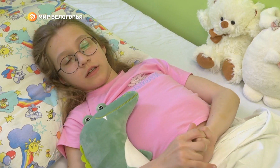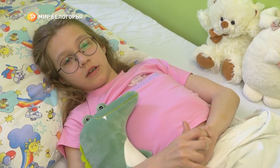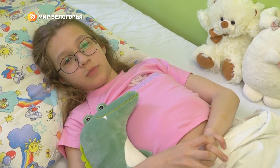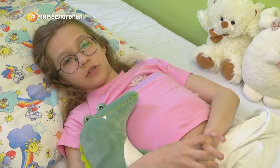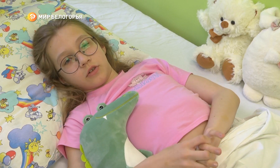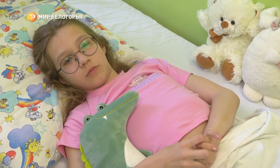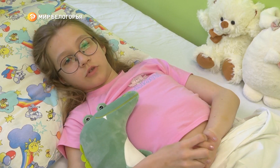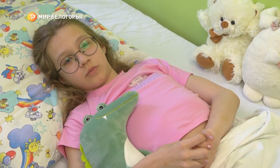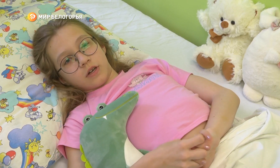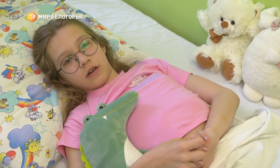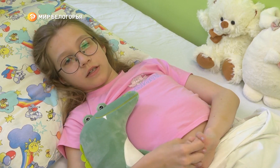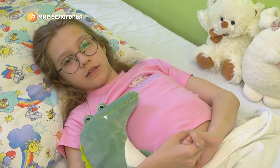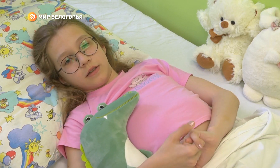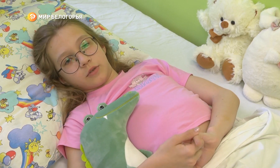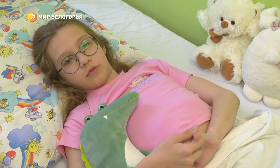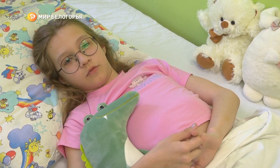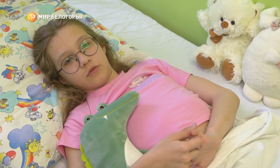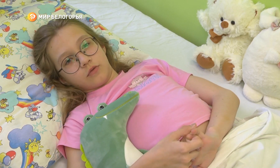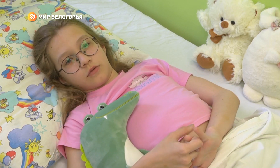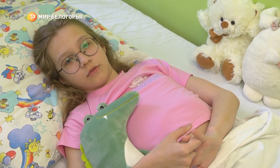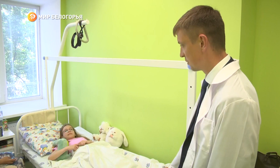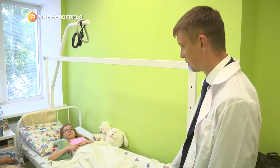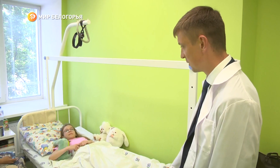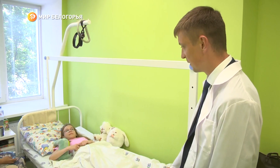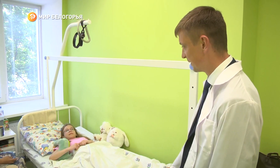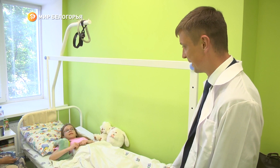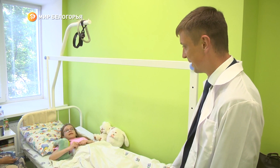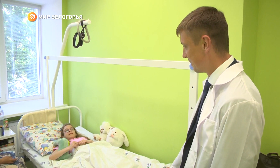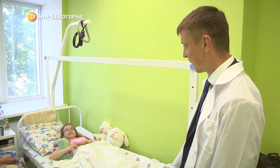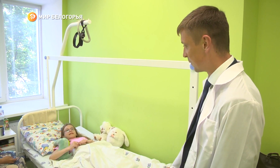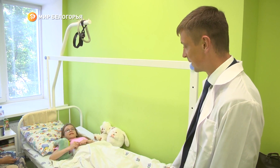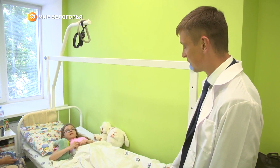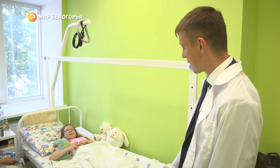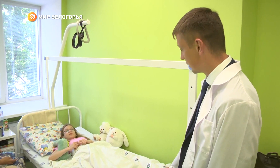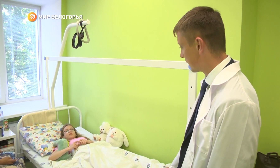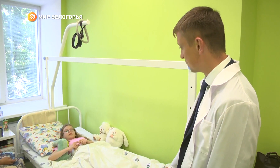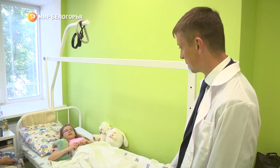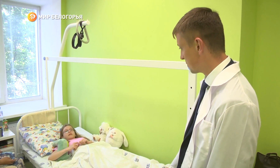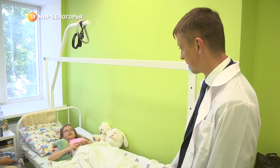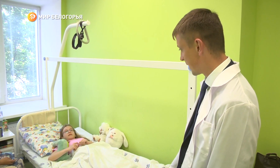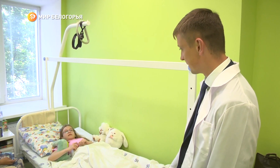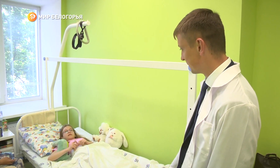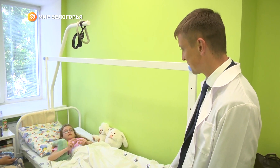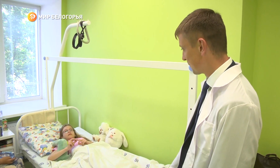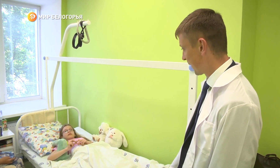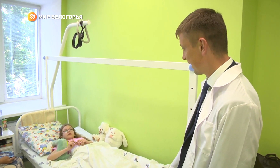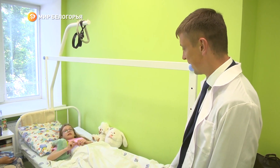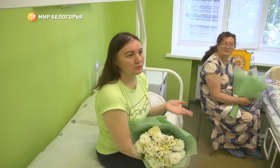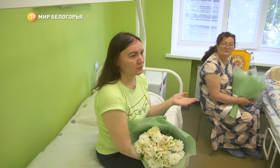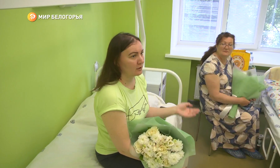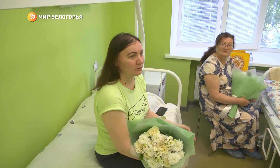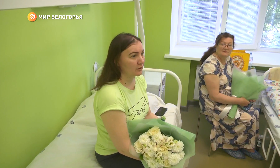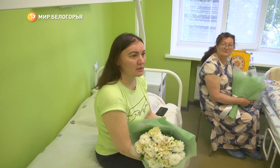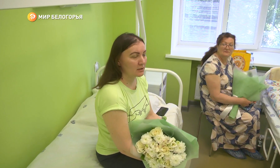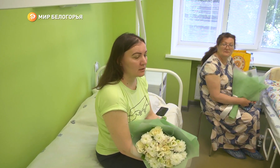пластилин лепить сегодня будем и красить гипсовую фигурку. Глава округа пообещал помочь семье с приобретением восстановительного корсета.